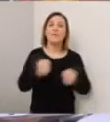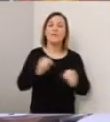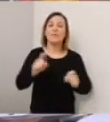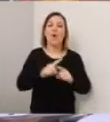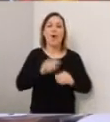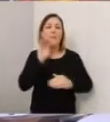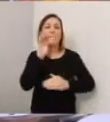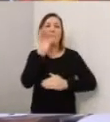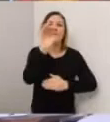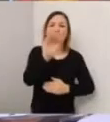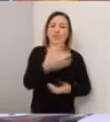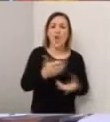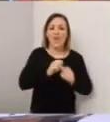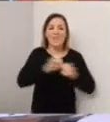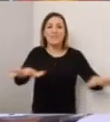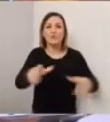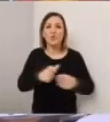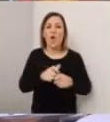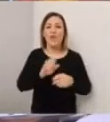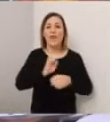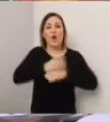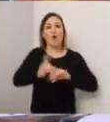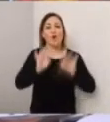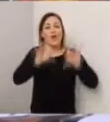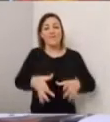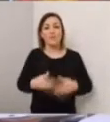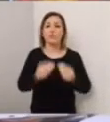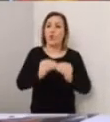impossibile fare previsioni sulla diffusione del virus.